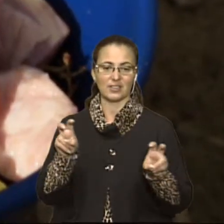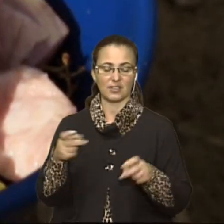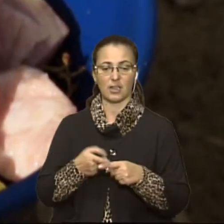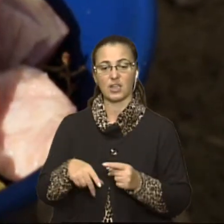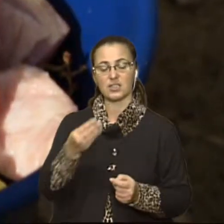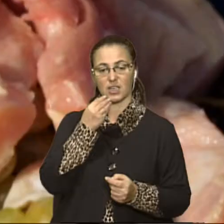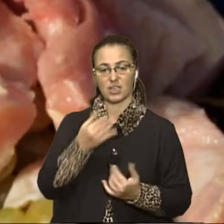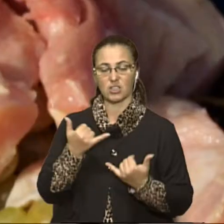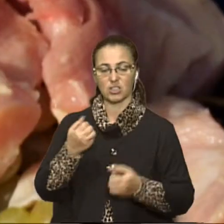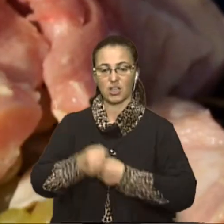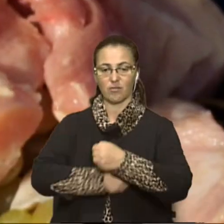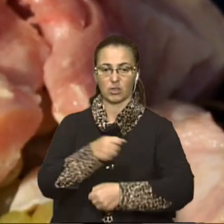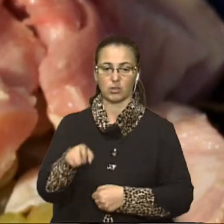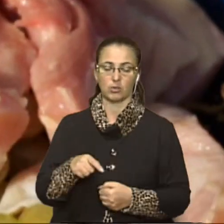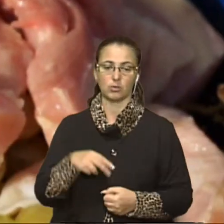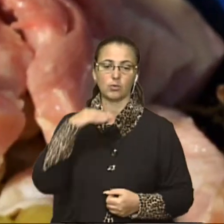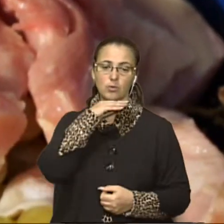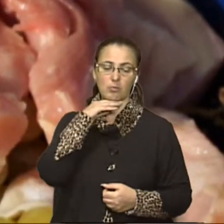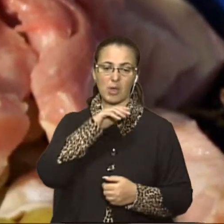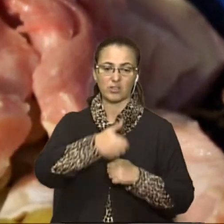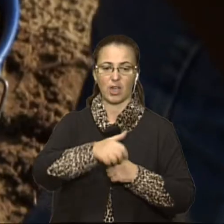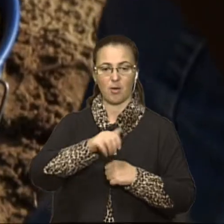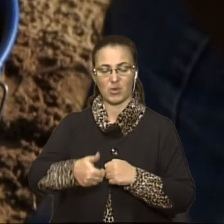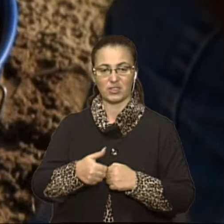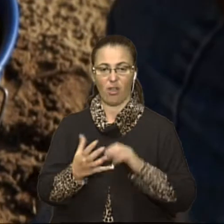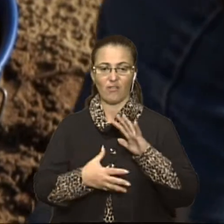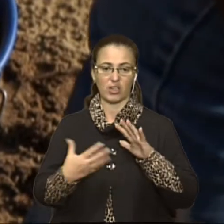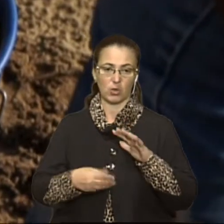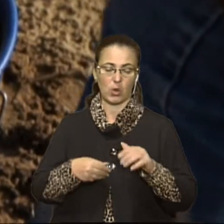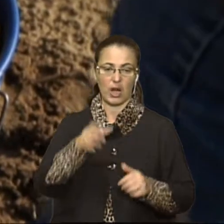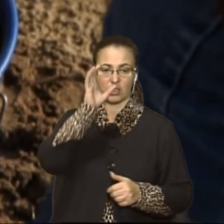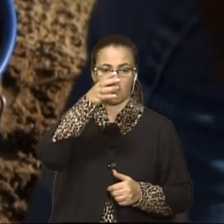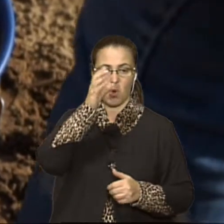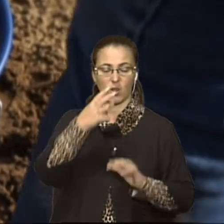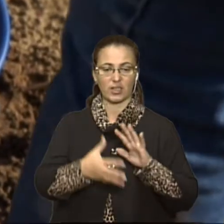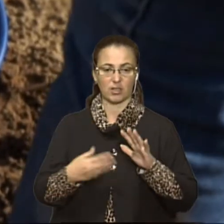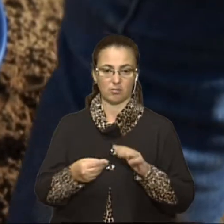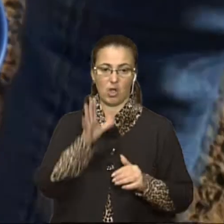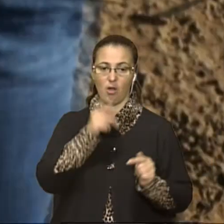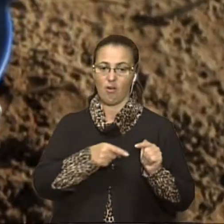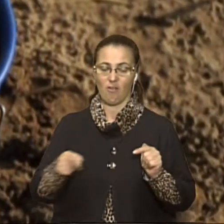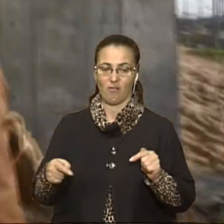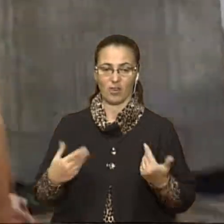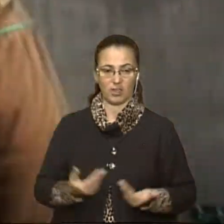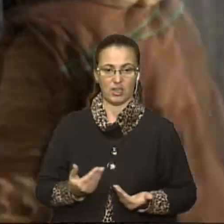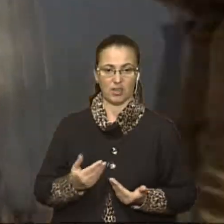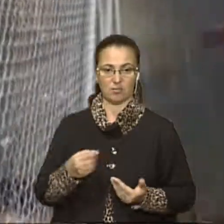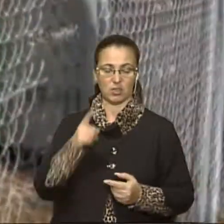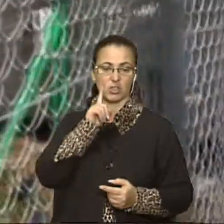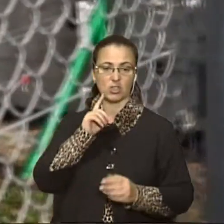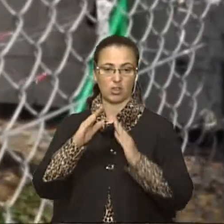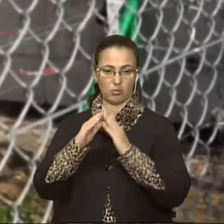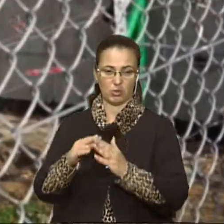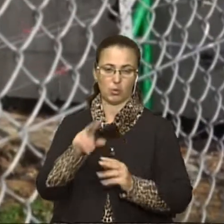для ведмедиць. Тут м'ясо, апельсини, виноград і болгарський перець. За час перебування у притулку Даші і Лелі працівники вже